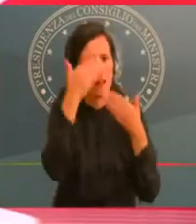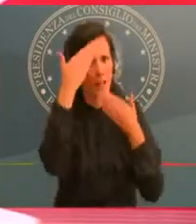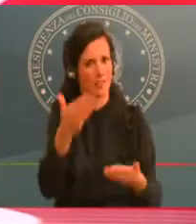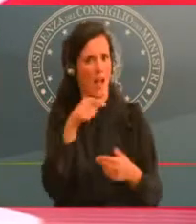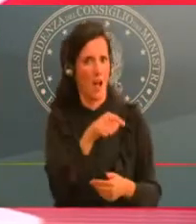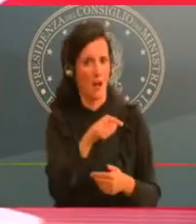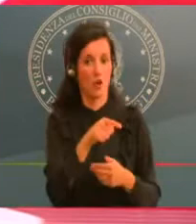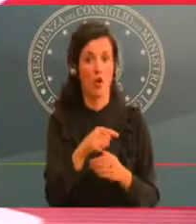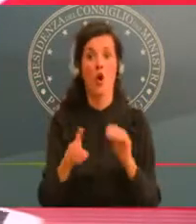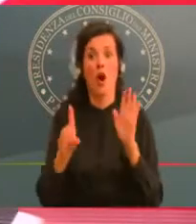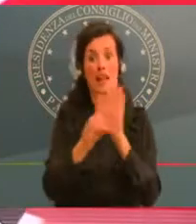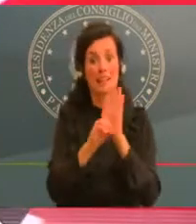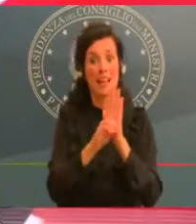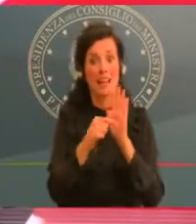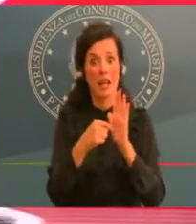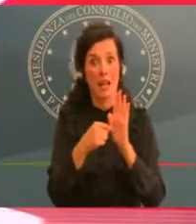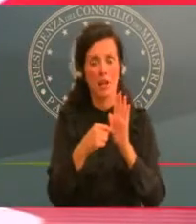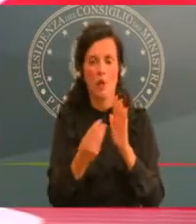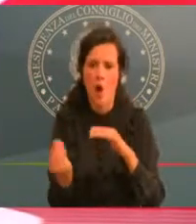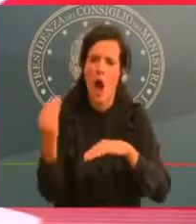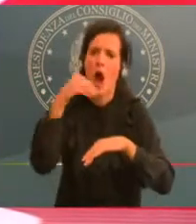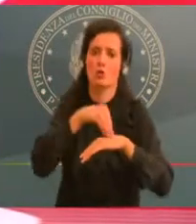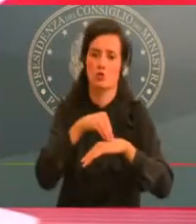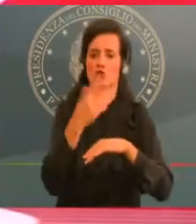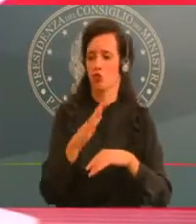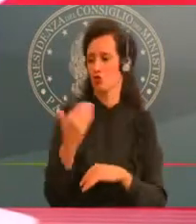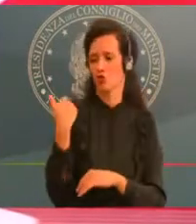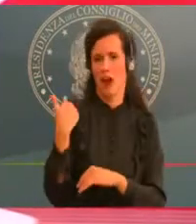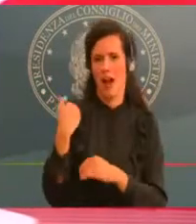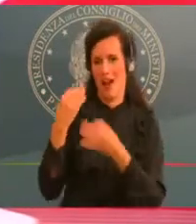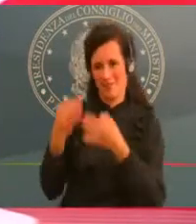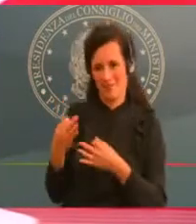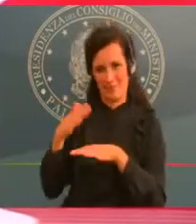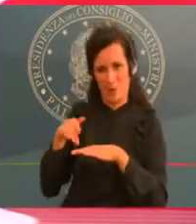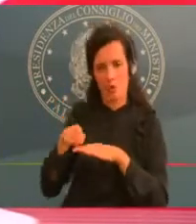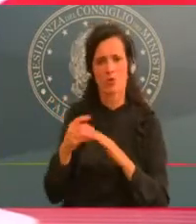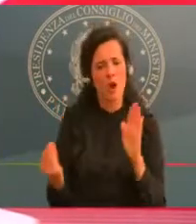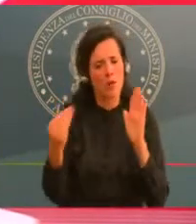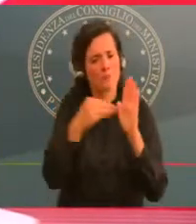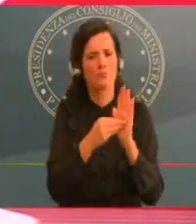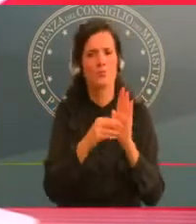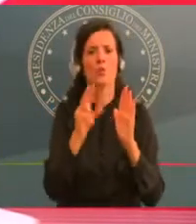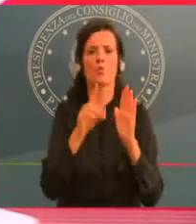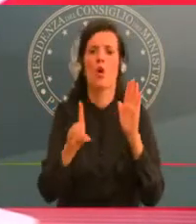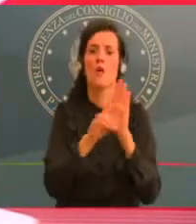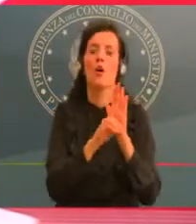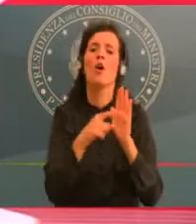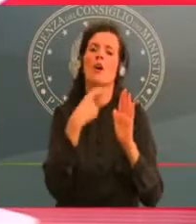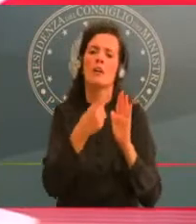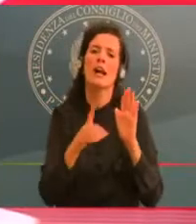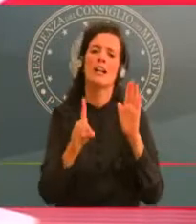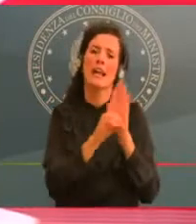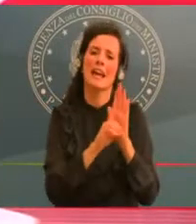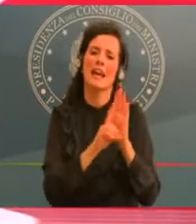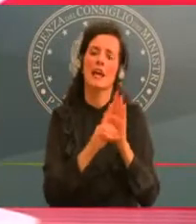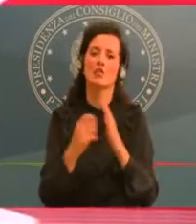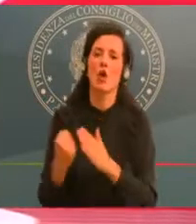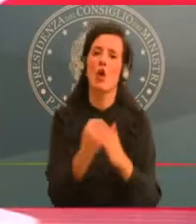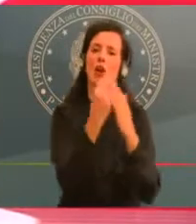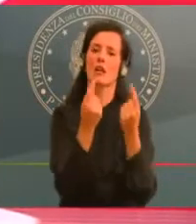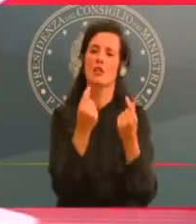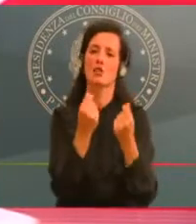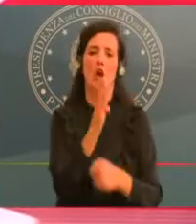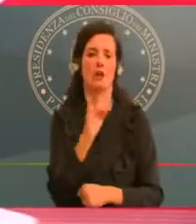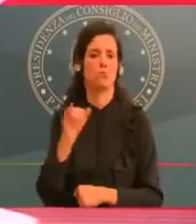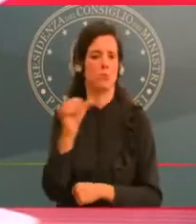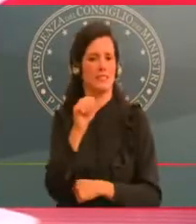un decreto ristori bis. Anche questa volta punteremo a erogare benefici da accreditare direttamente sugli